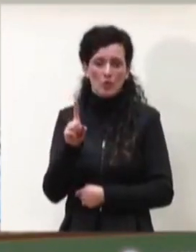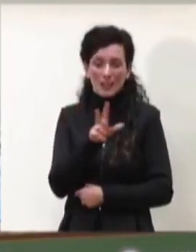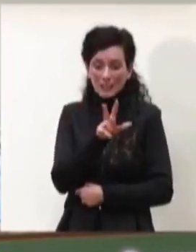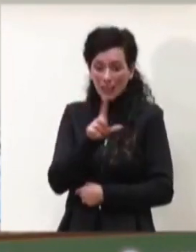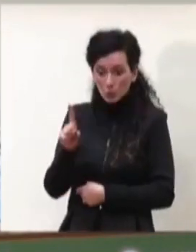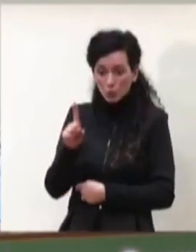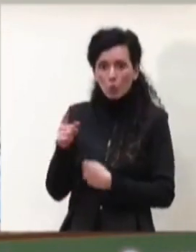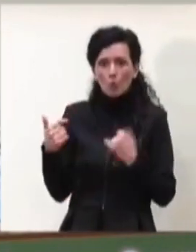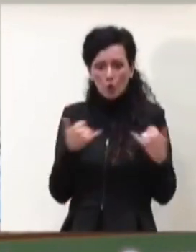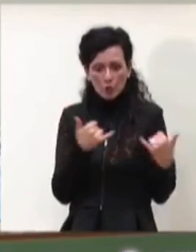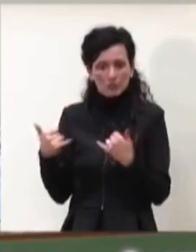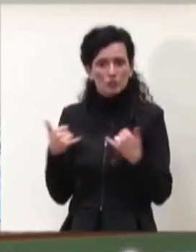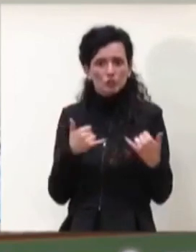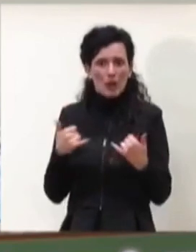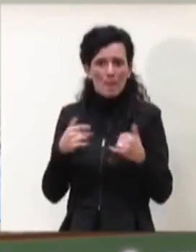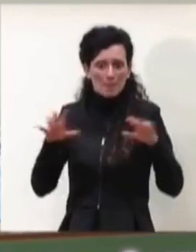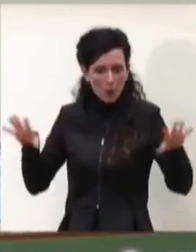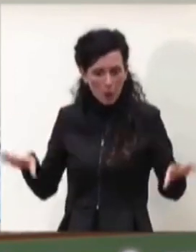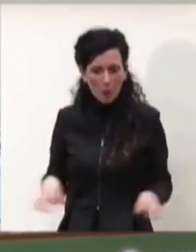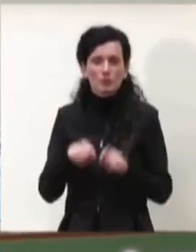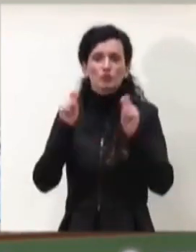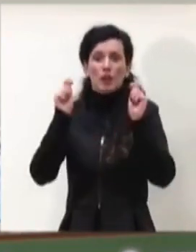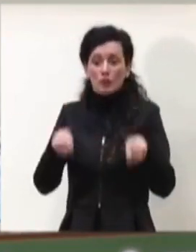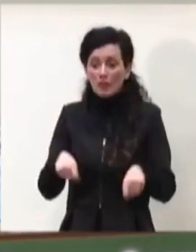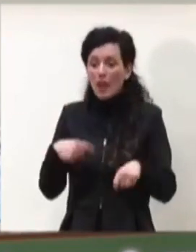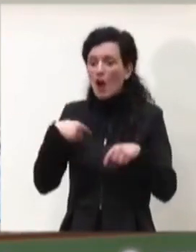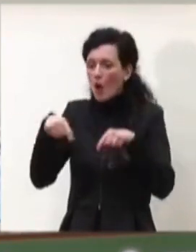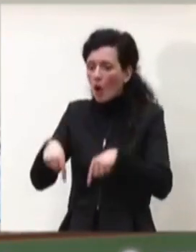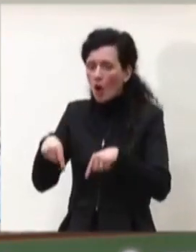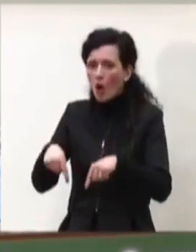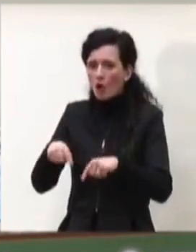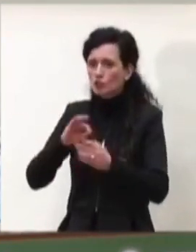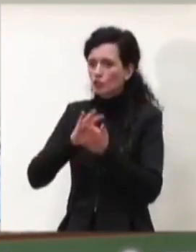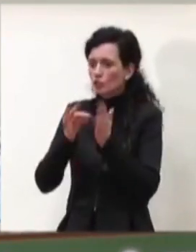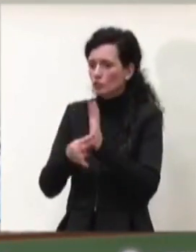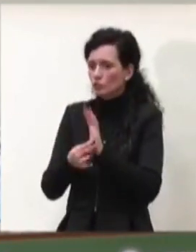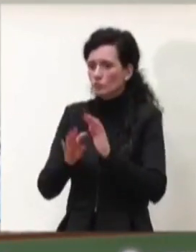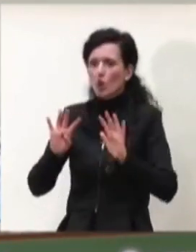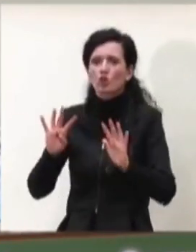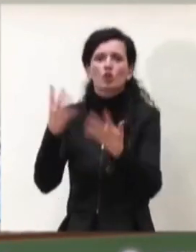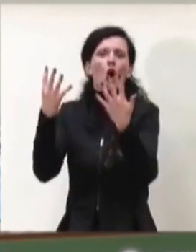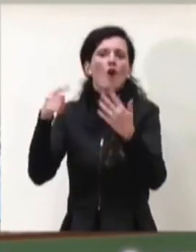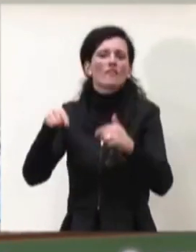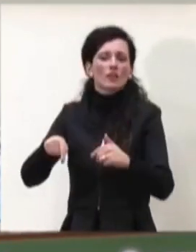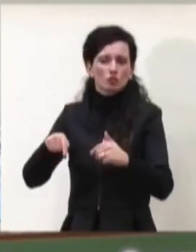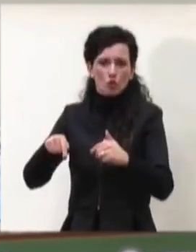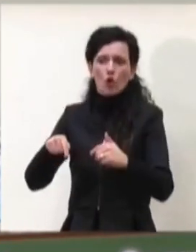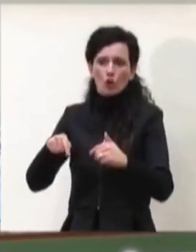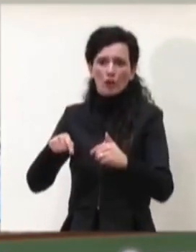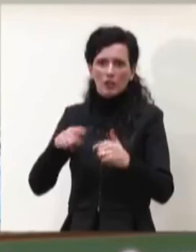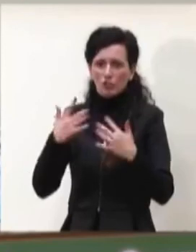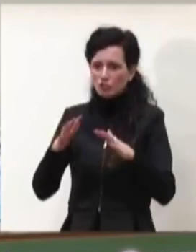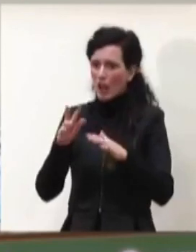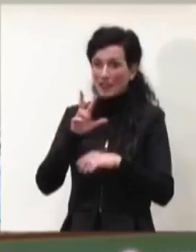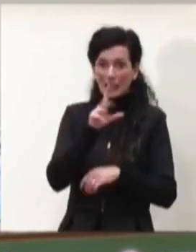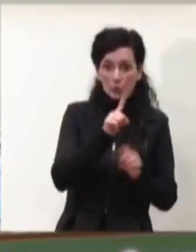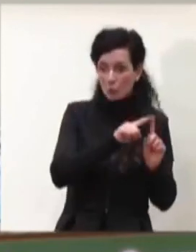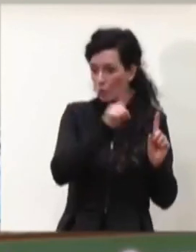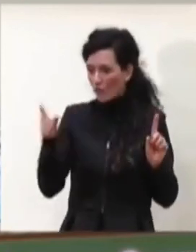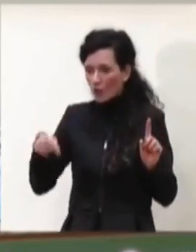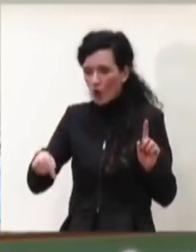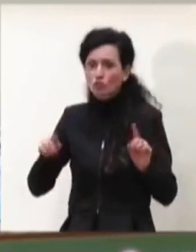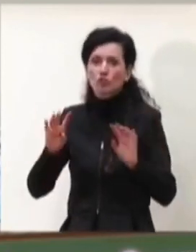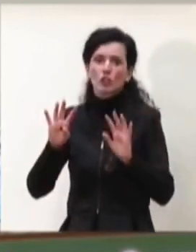dicembre oggi siamo al nono giorno su cui si sta lavorando e i cui